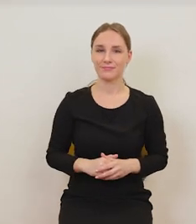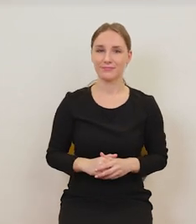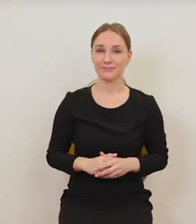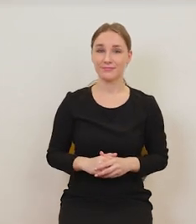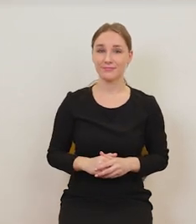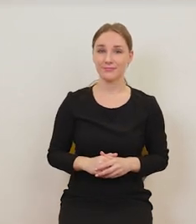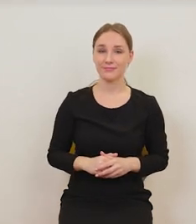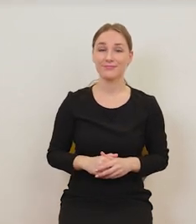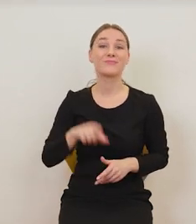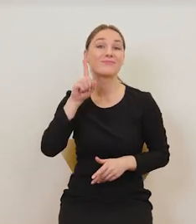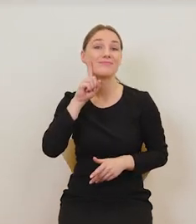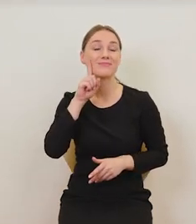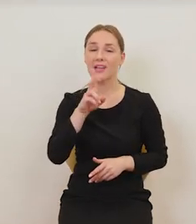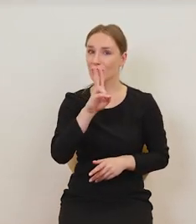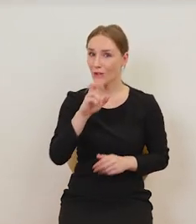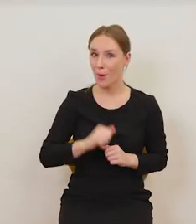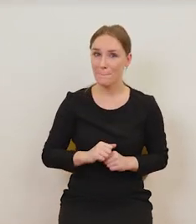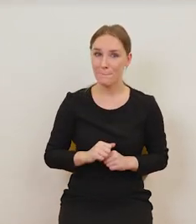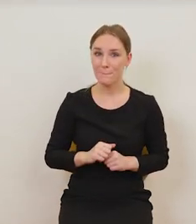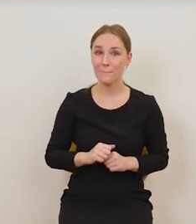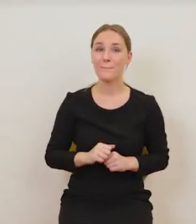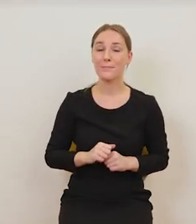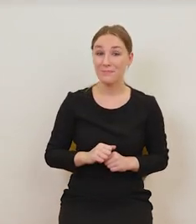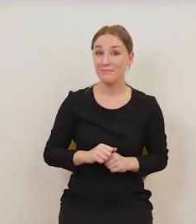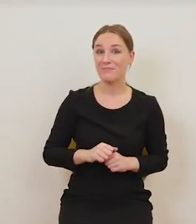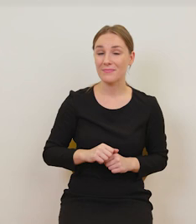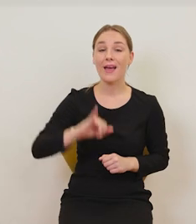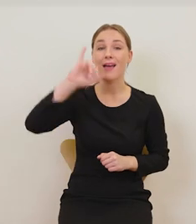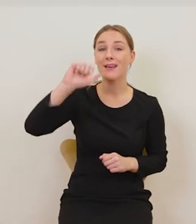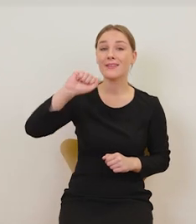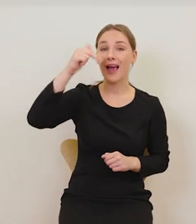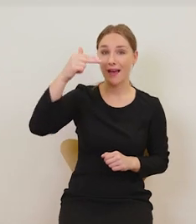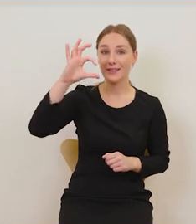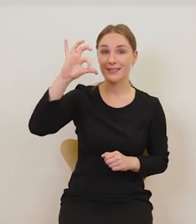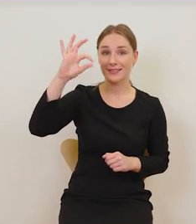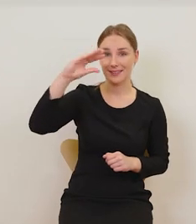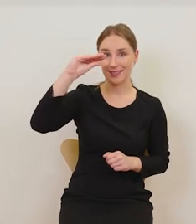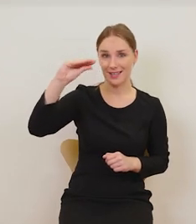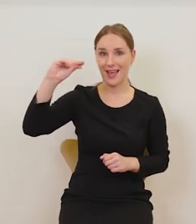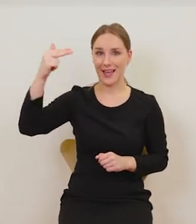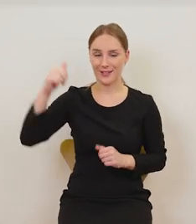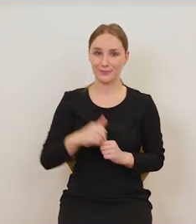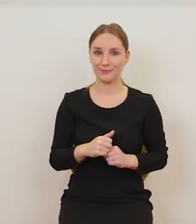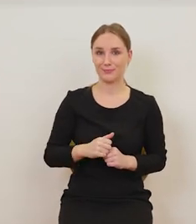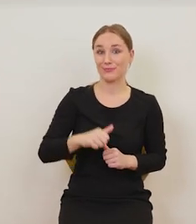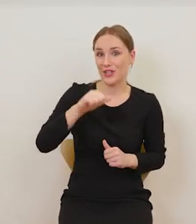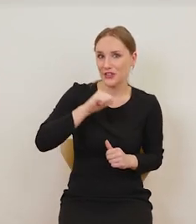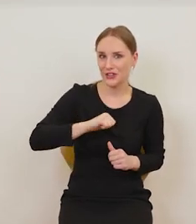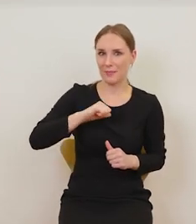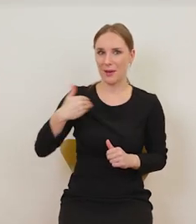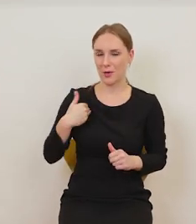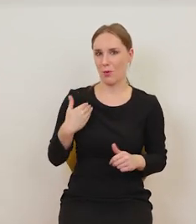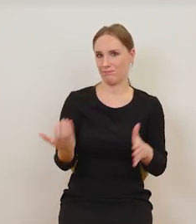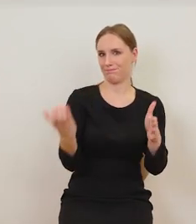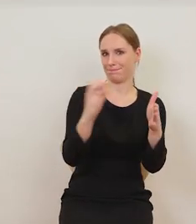I to jest nie kto inny, tylko we własnej osobie Jan Stein, który sam siebie sportretował. To nie